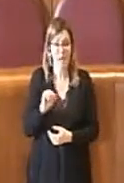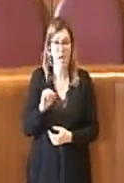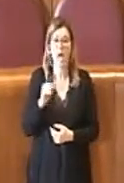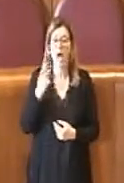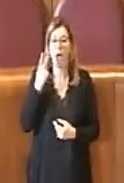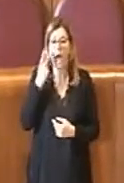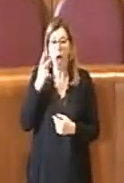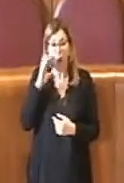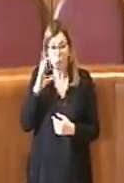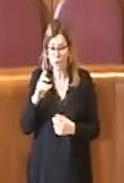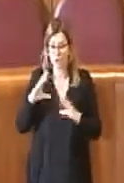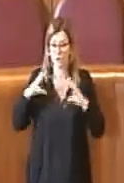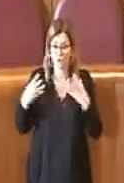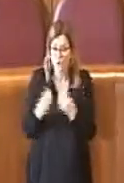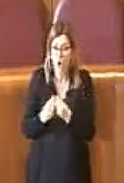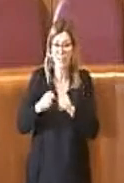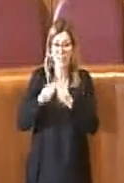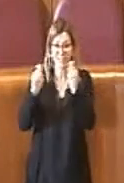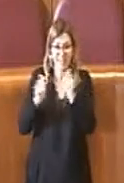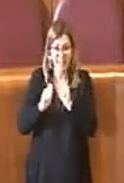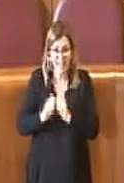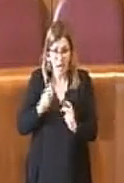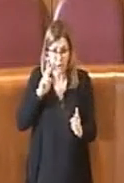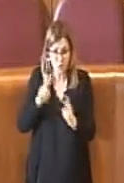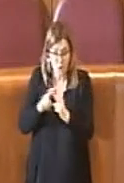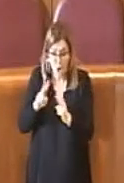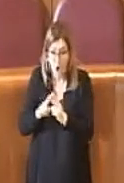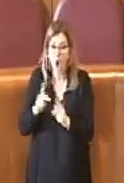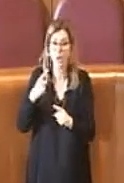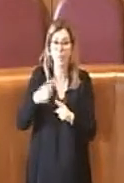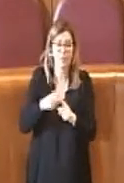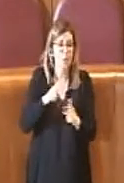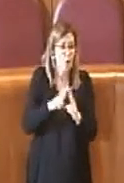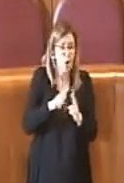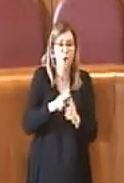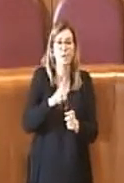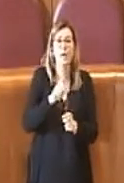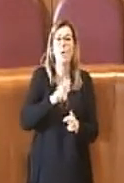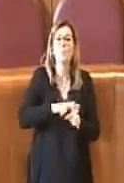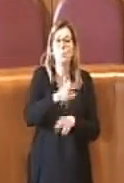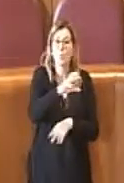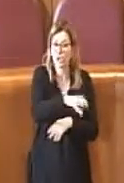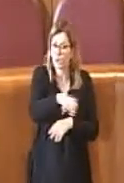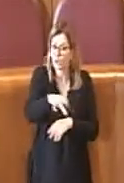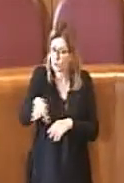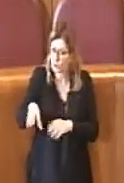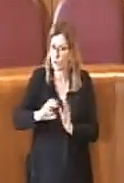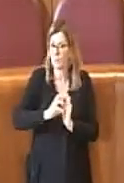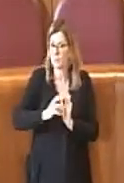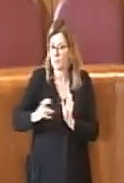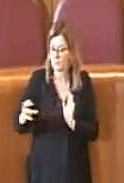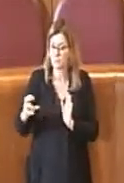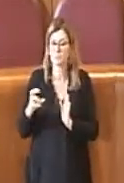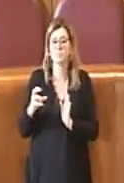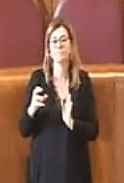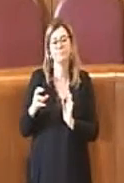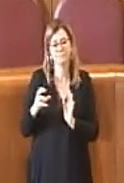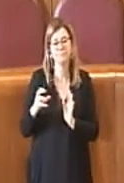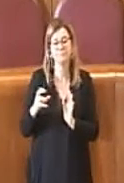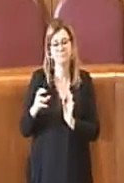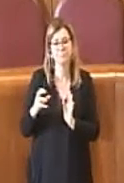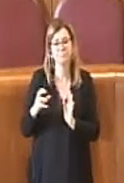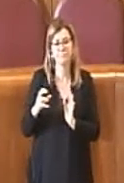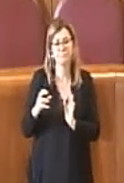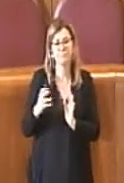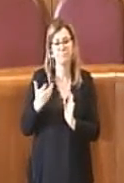federazione, tanti incontri dei municipi, eccetera. Però effettivamente ci sono stati